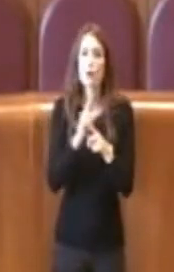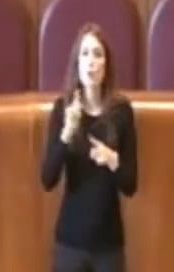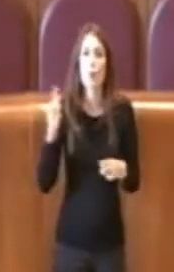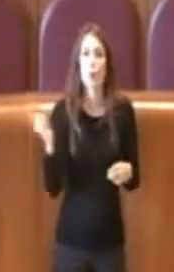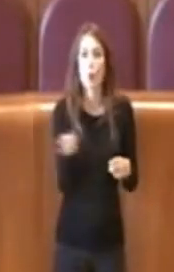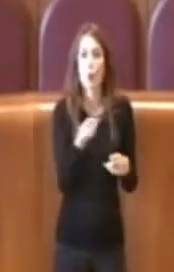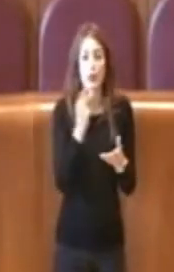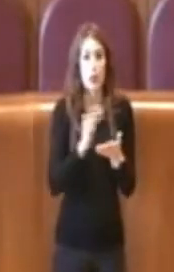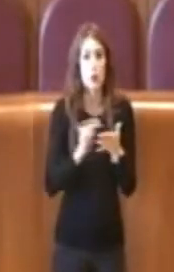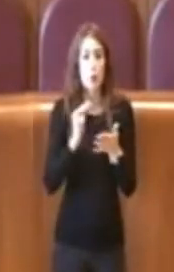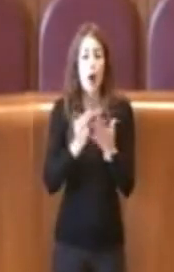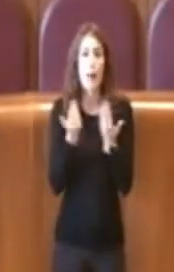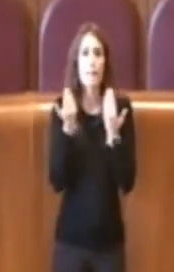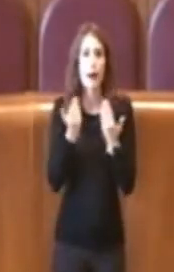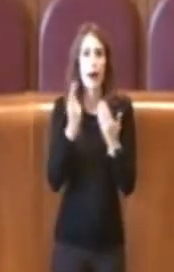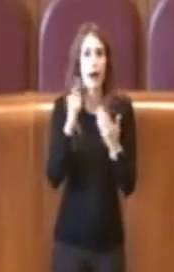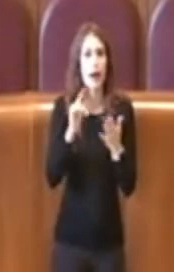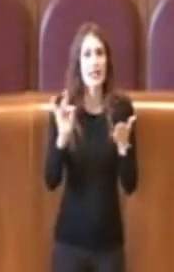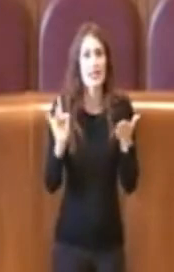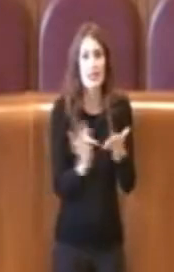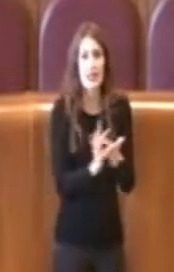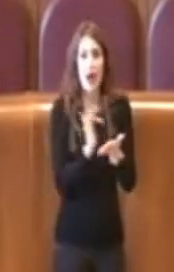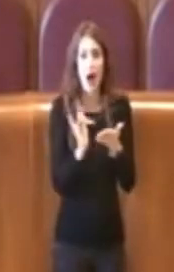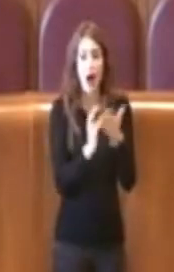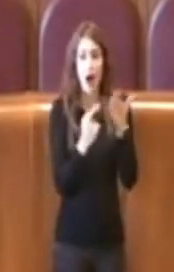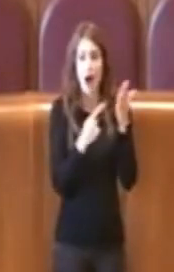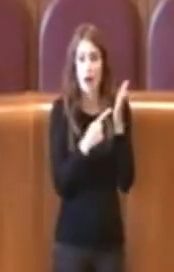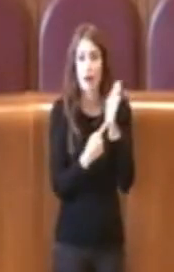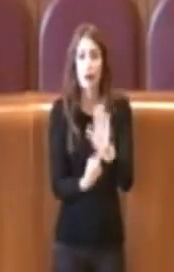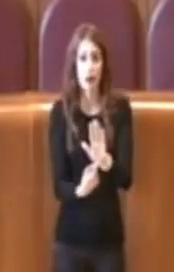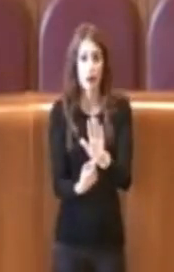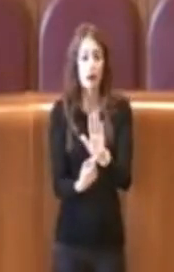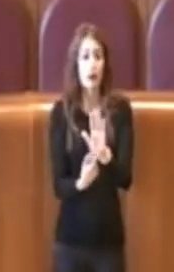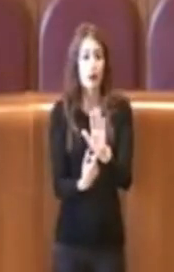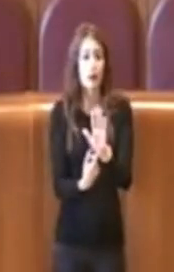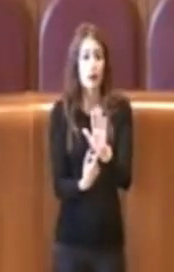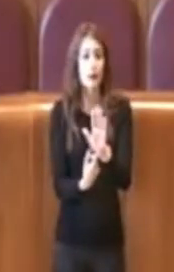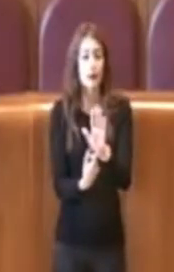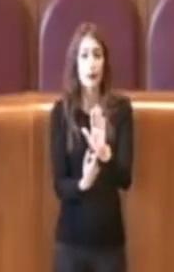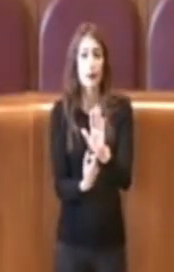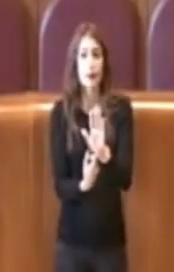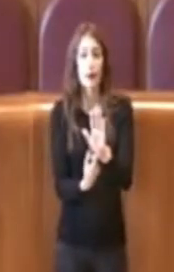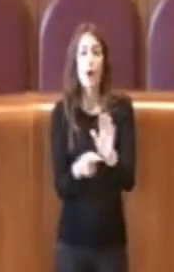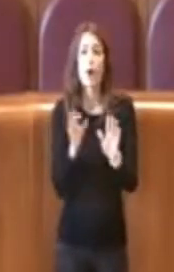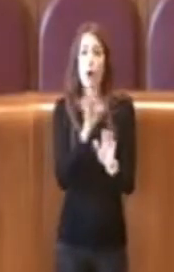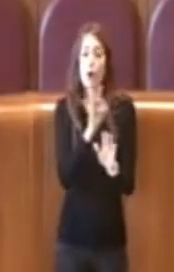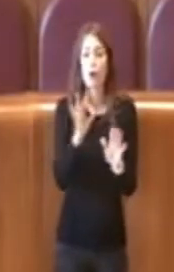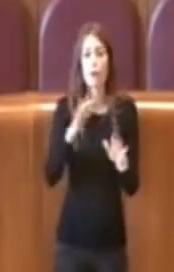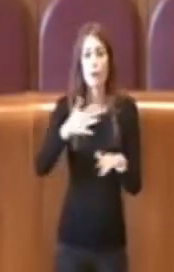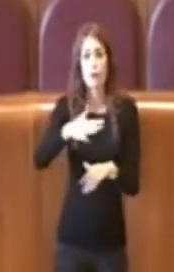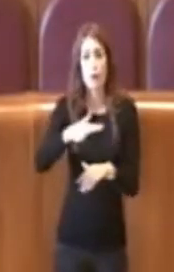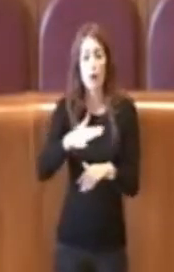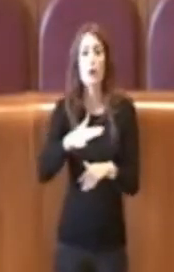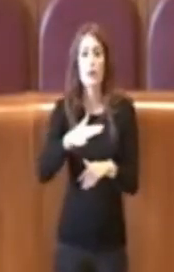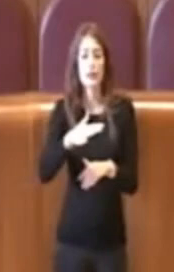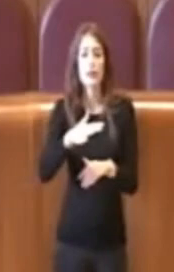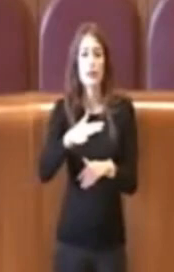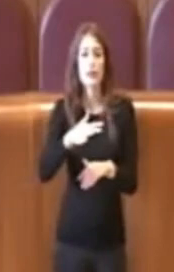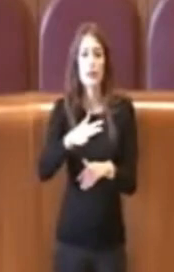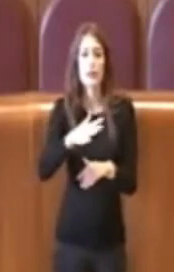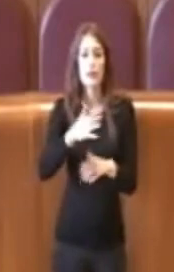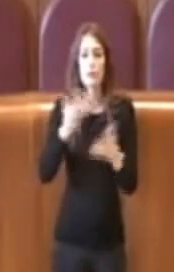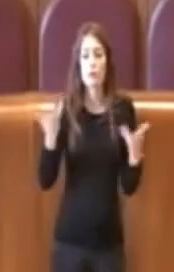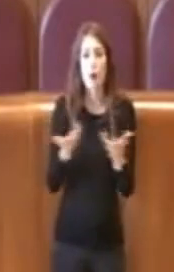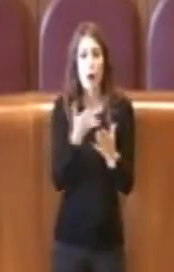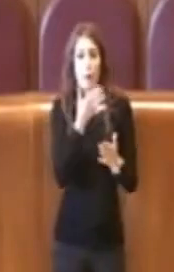attraverso delle slide e anche forse di fare cose carine